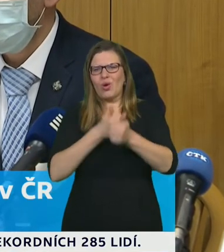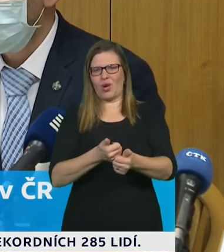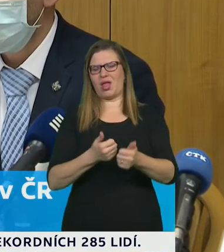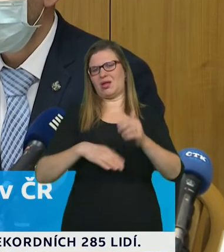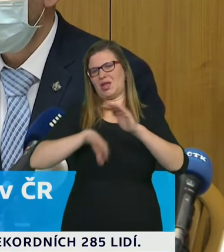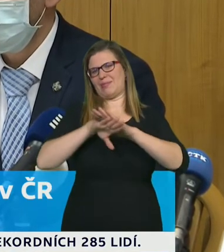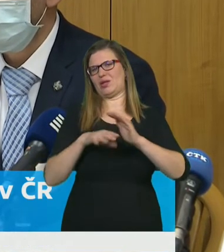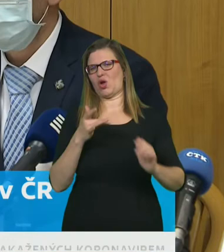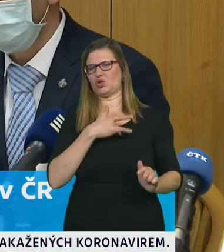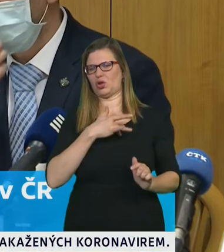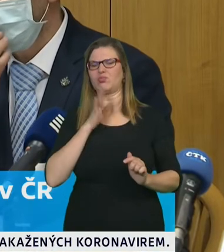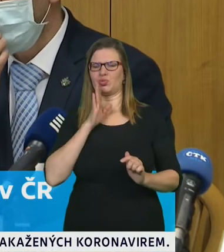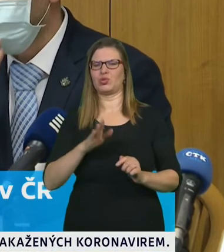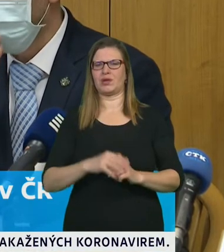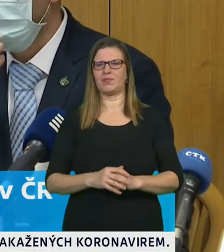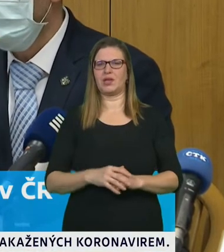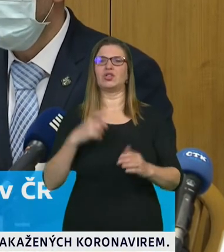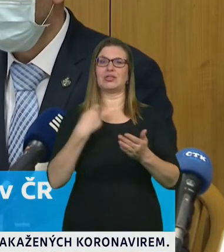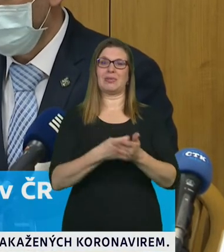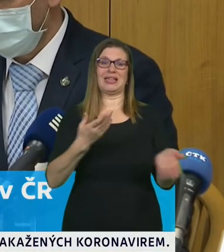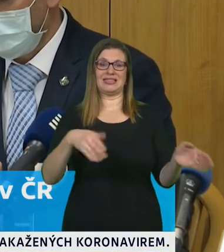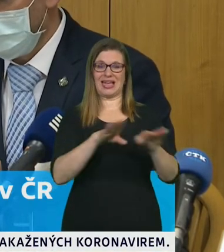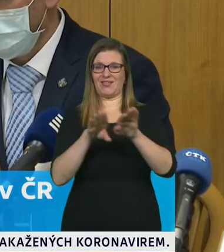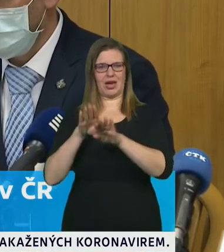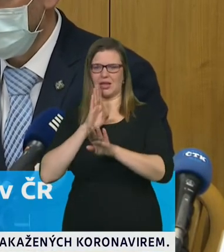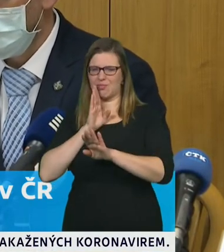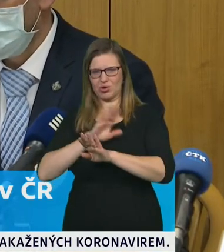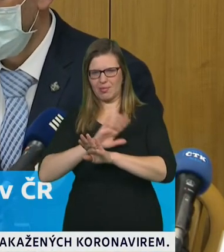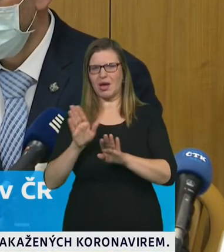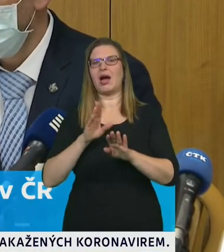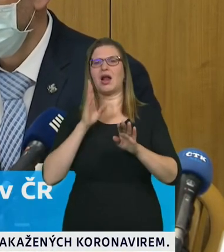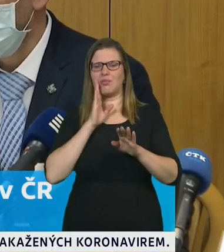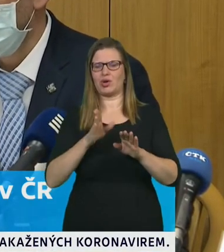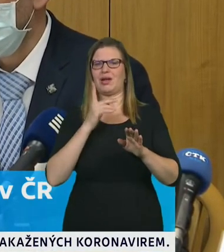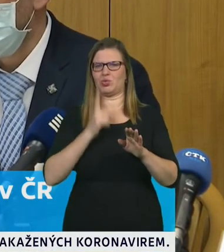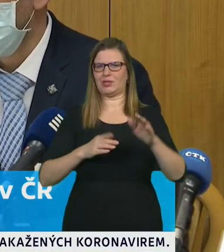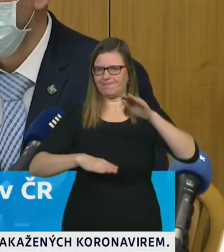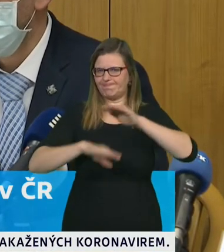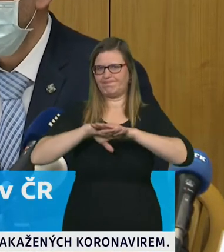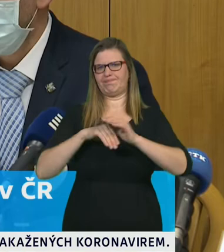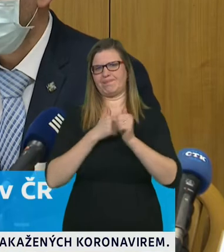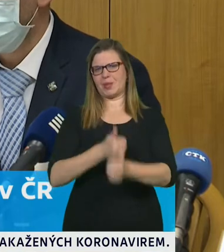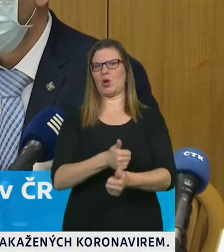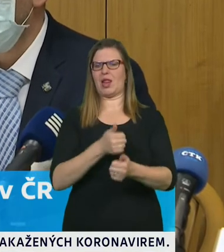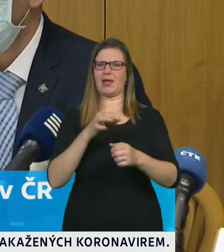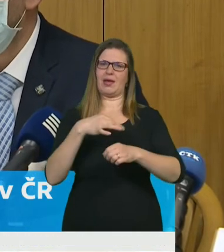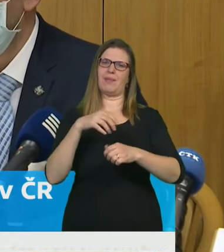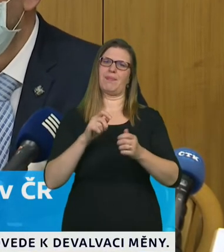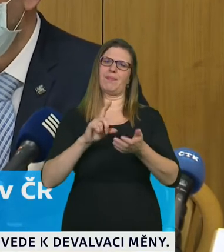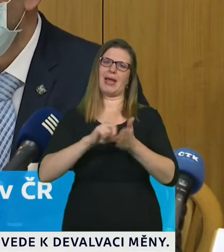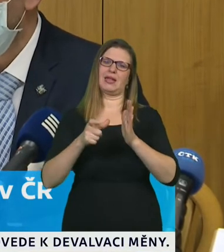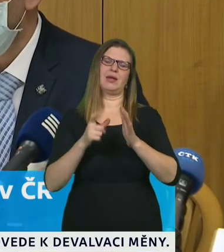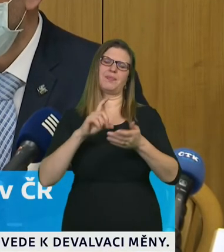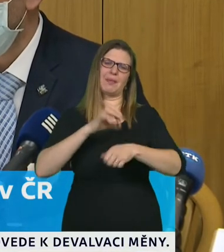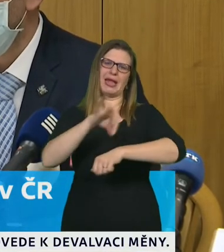muset naplnit jenom ten limit na metry čtvereční a to se bude týkat i